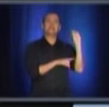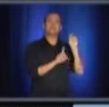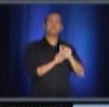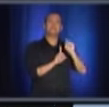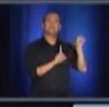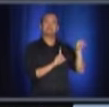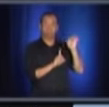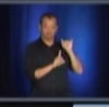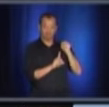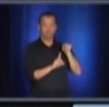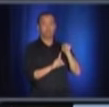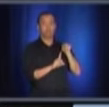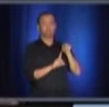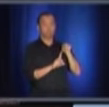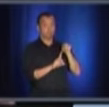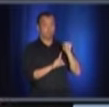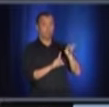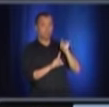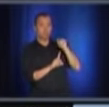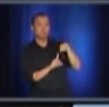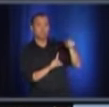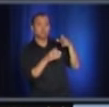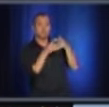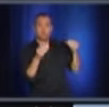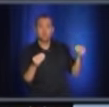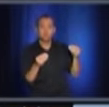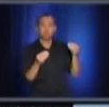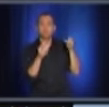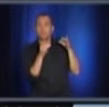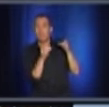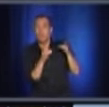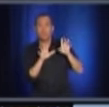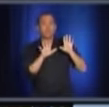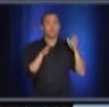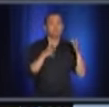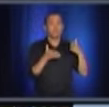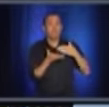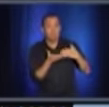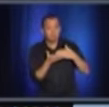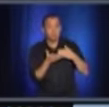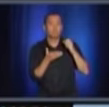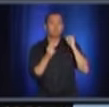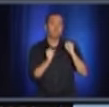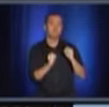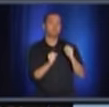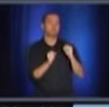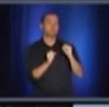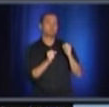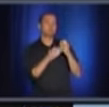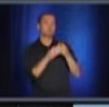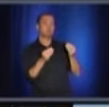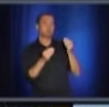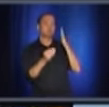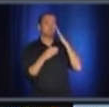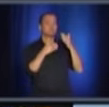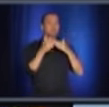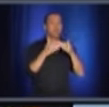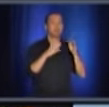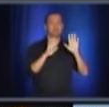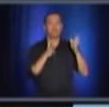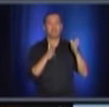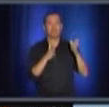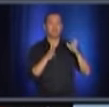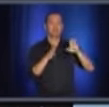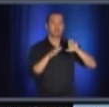solutions temporaires qui nous permettent de se distancer le plus rapidement possible des chambres doubles et des chambres triples et